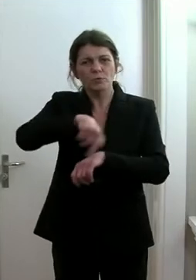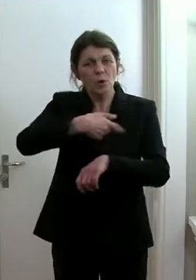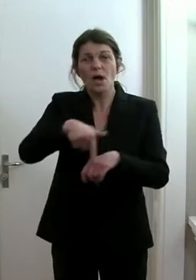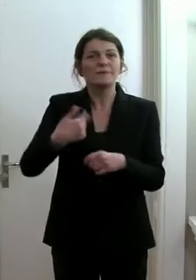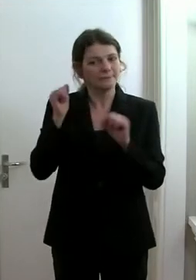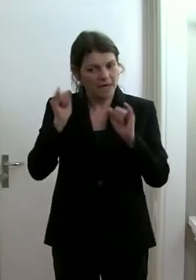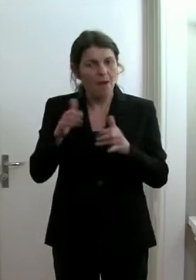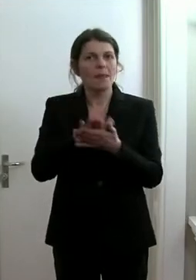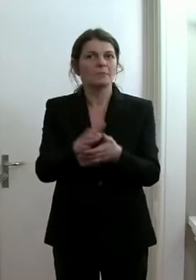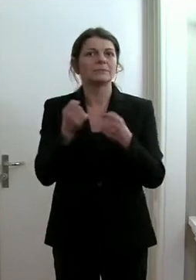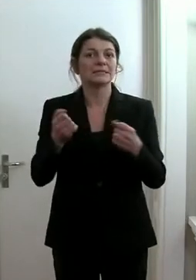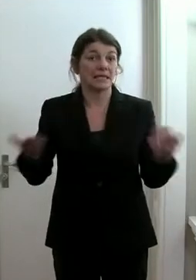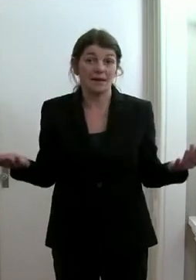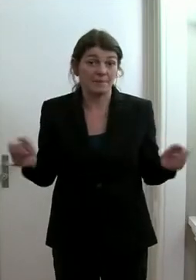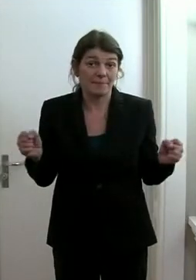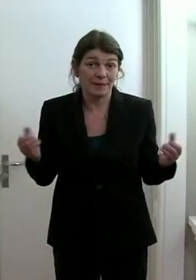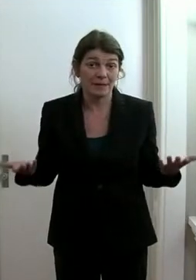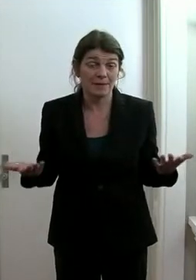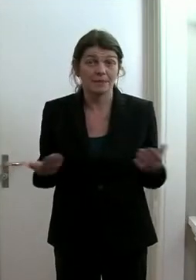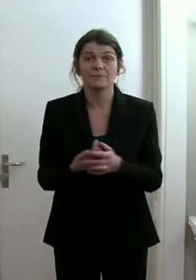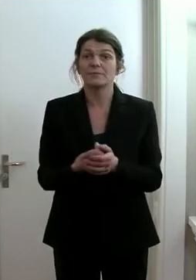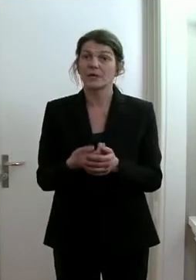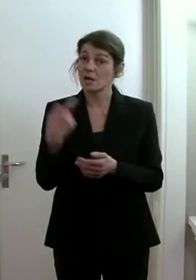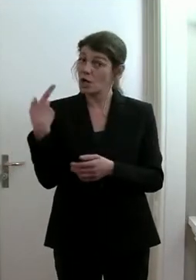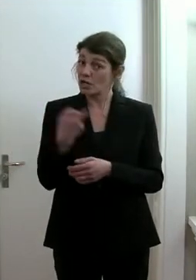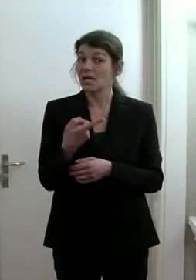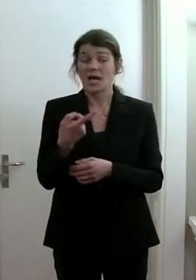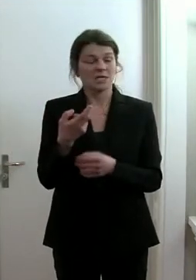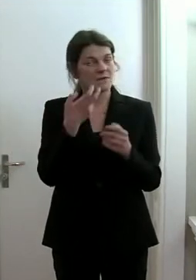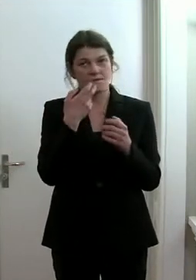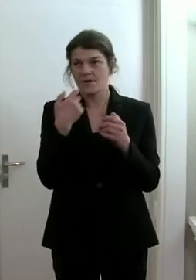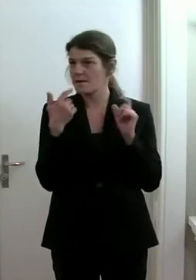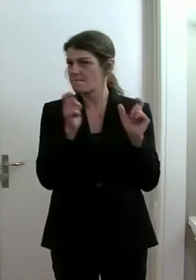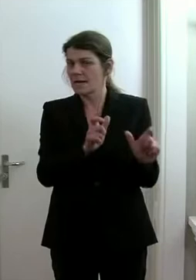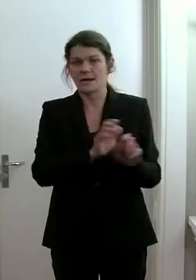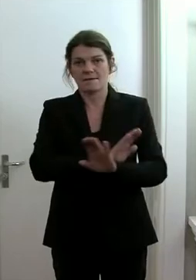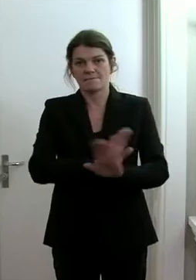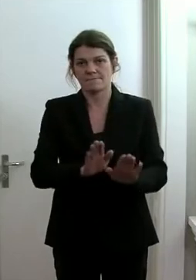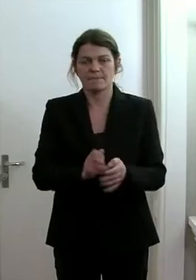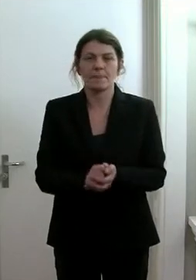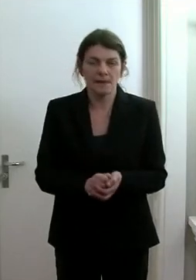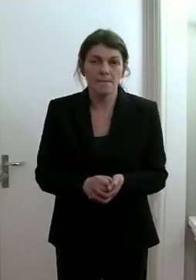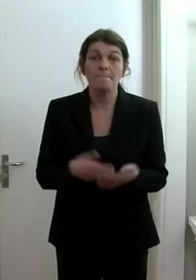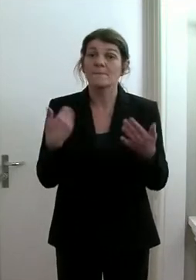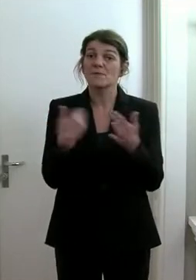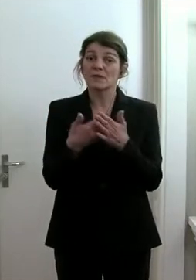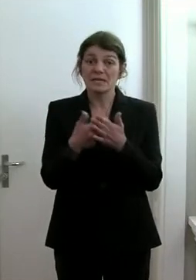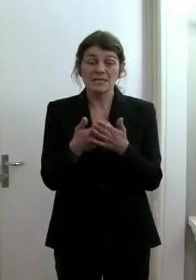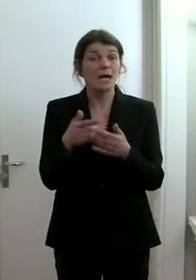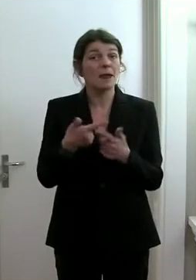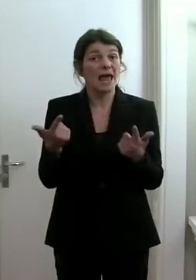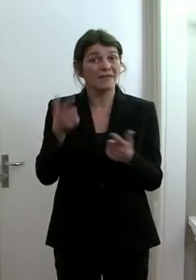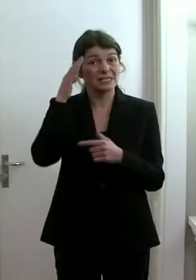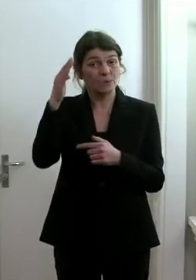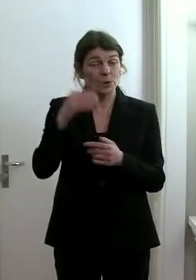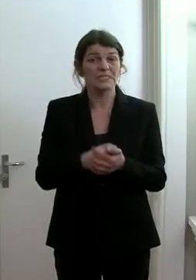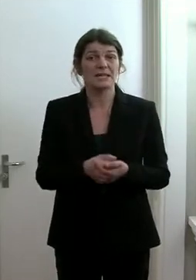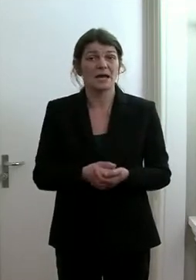sichergestellt ist. Und dieses Szenario gilt es zu vermeiden. Deshalb hat die Landespolizei